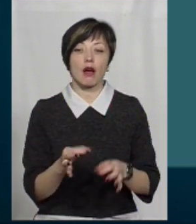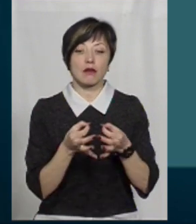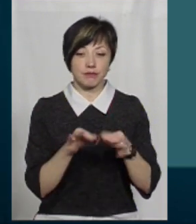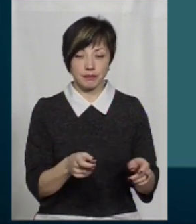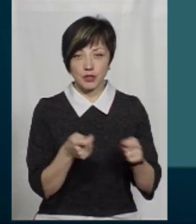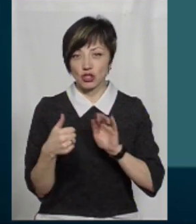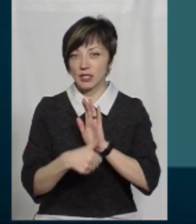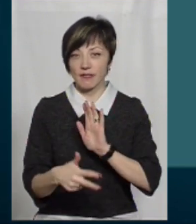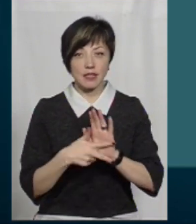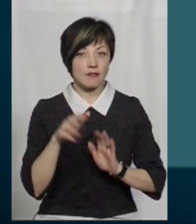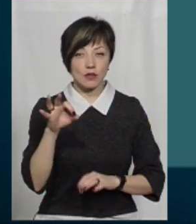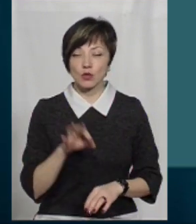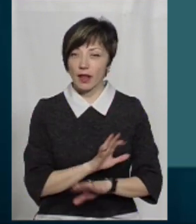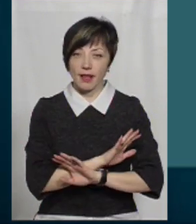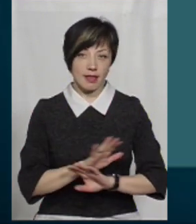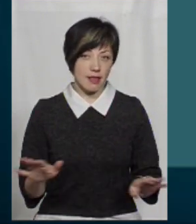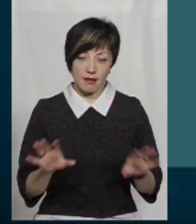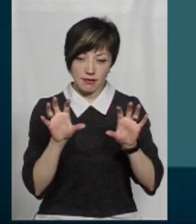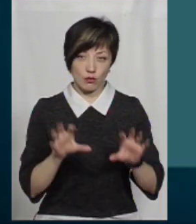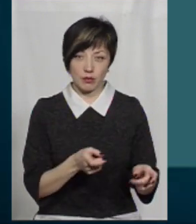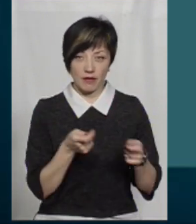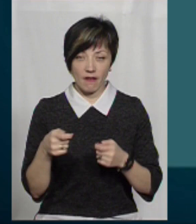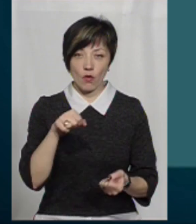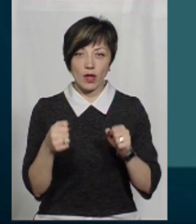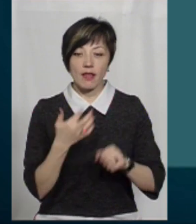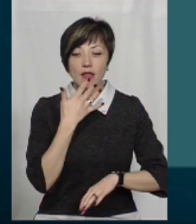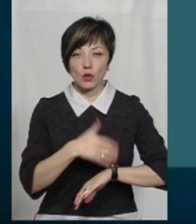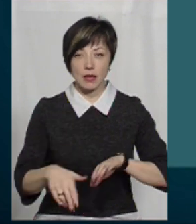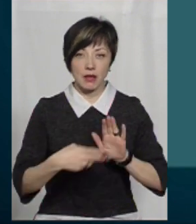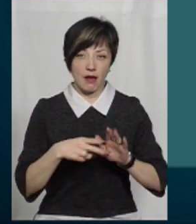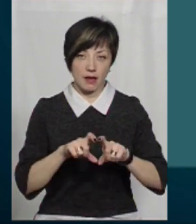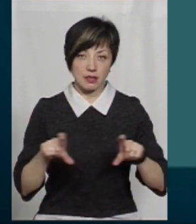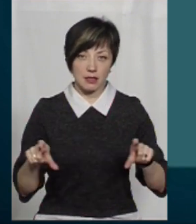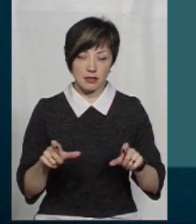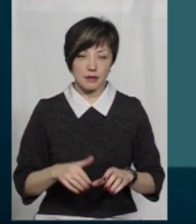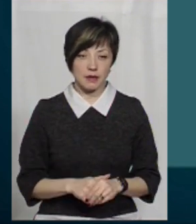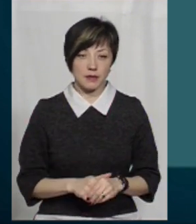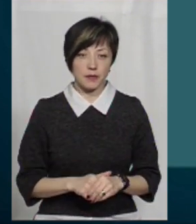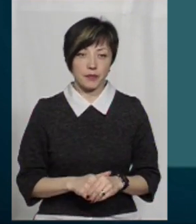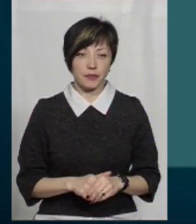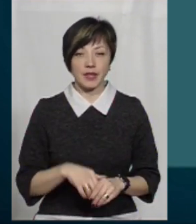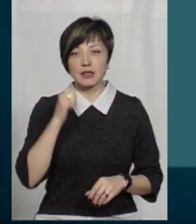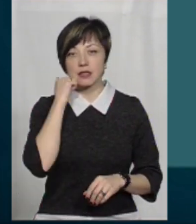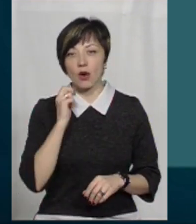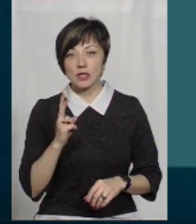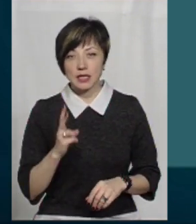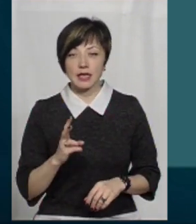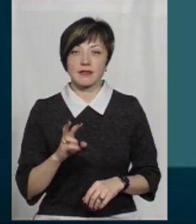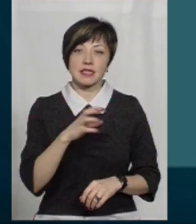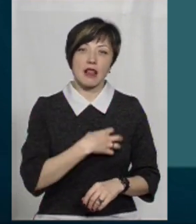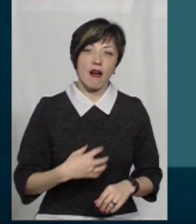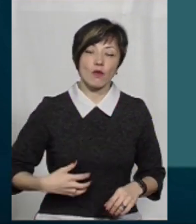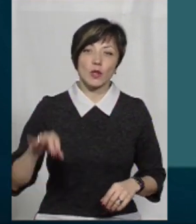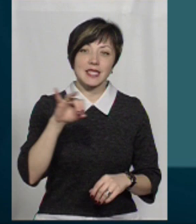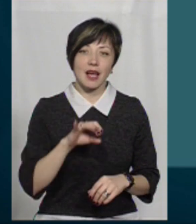68 відсотків не розмитнилося водіїв на іноземній реєстрації. Зміста Стописентинів, Словута, Ізяса,